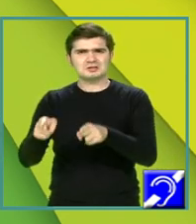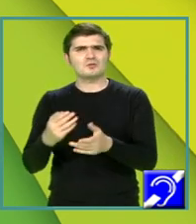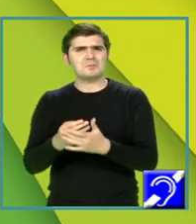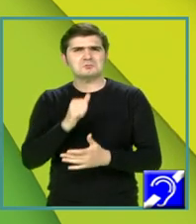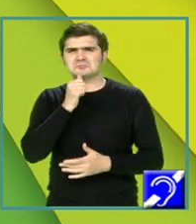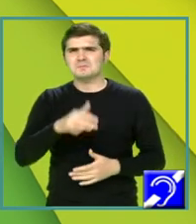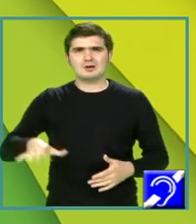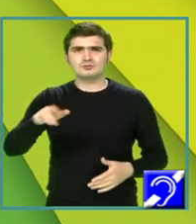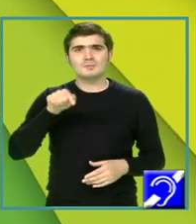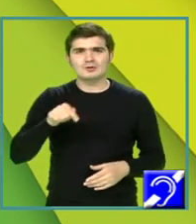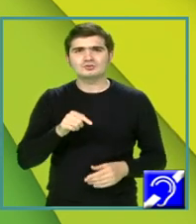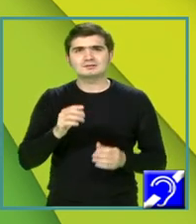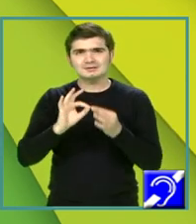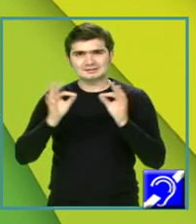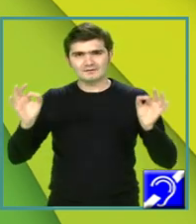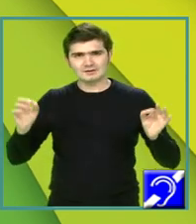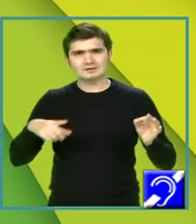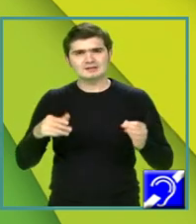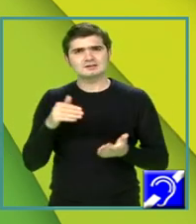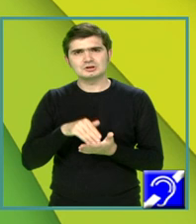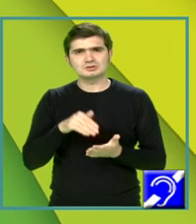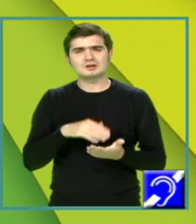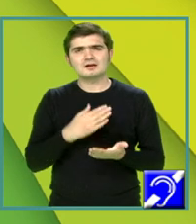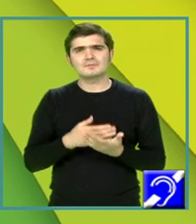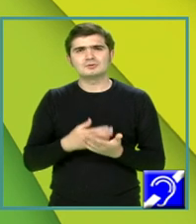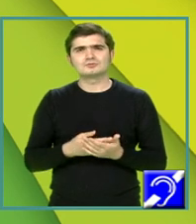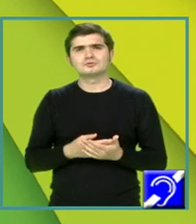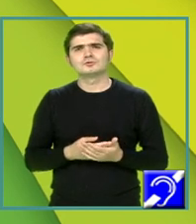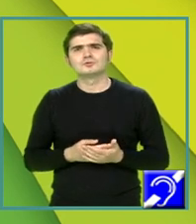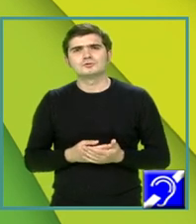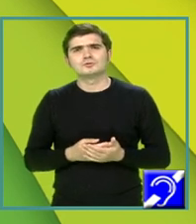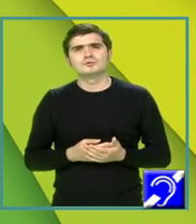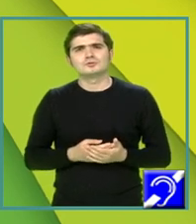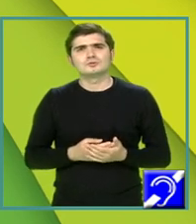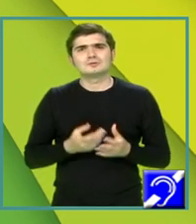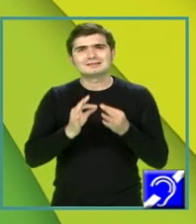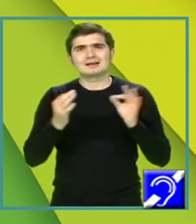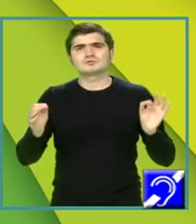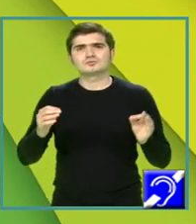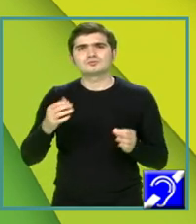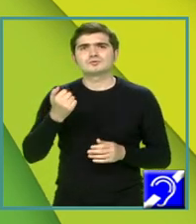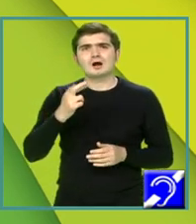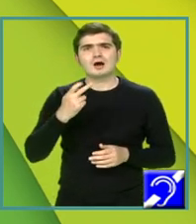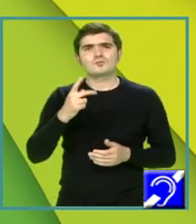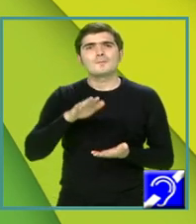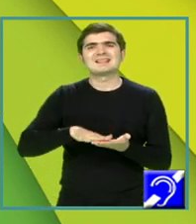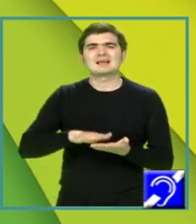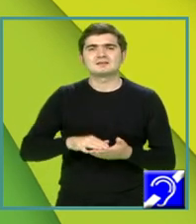Această secvență, veți vedea, vă este foarte necesară și pentru textul argumentativ. Aici am